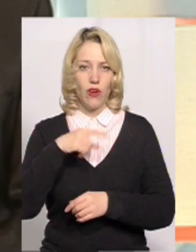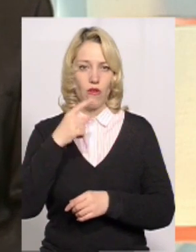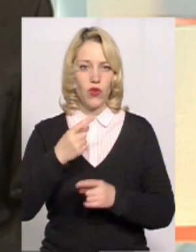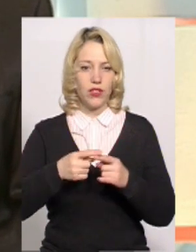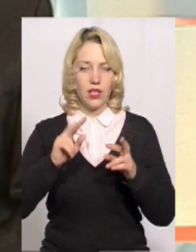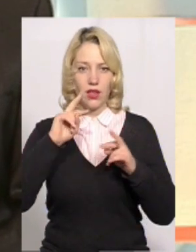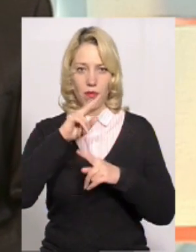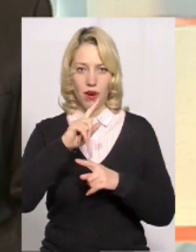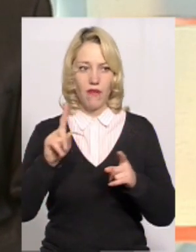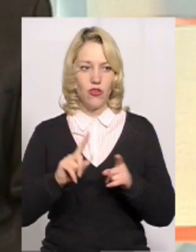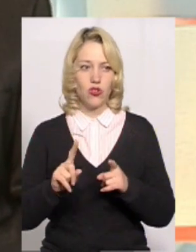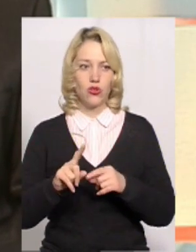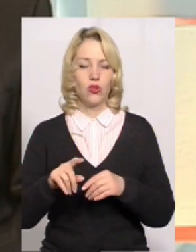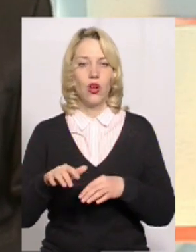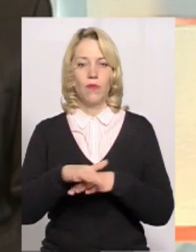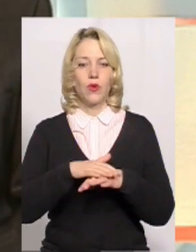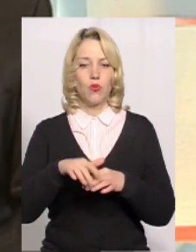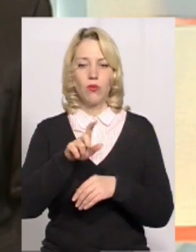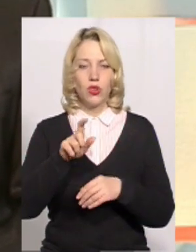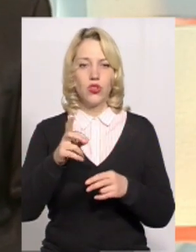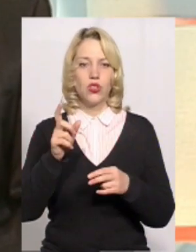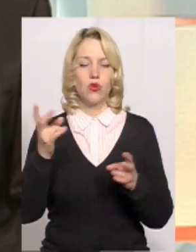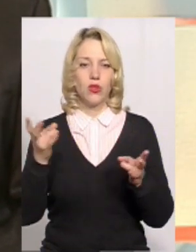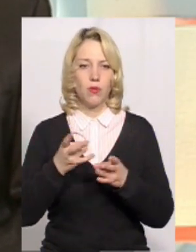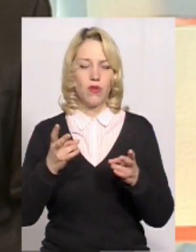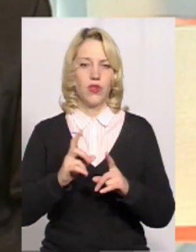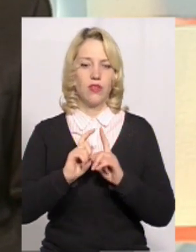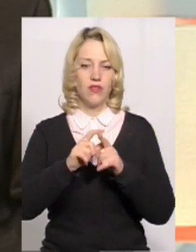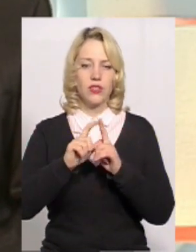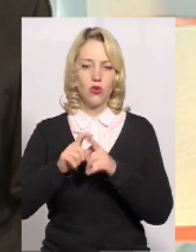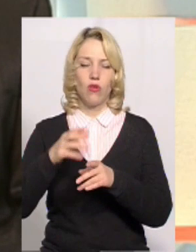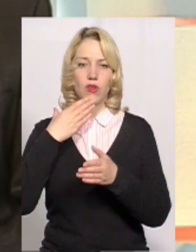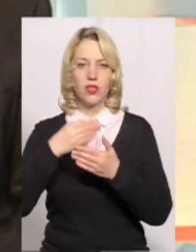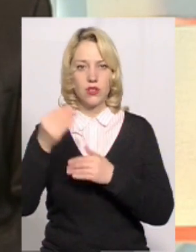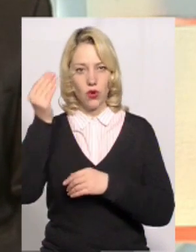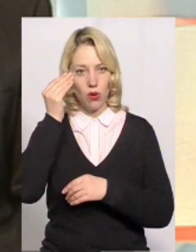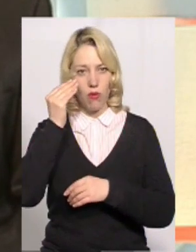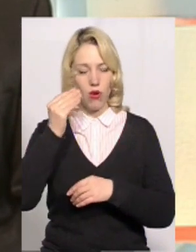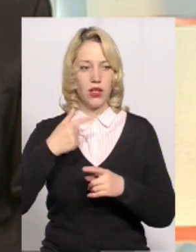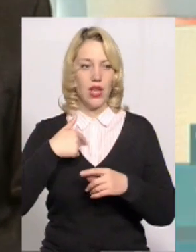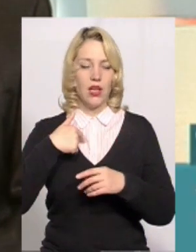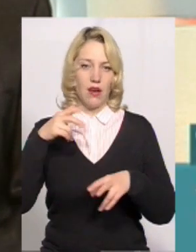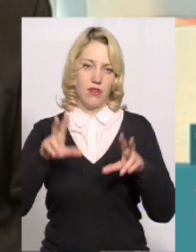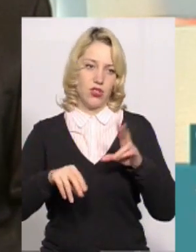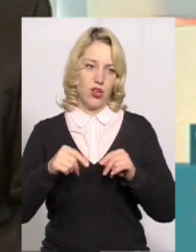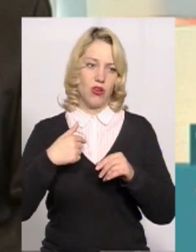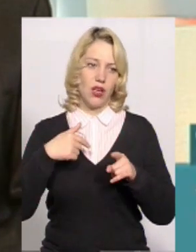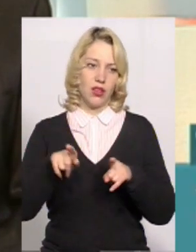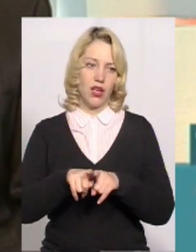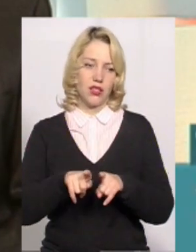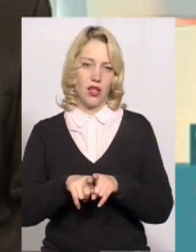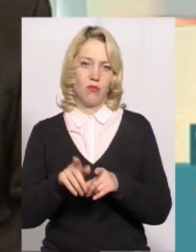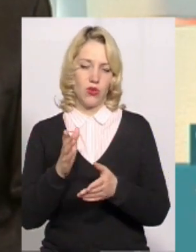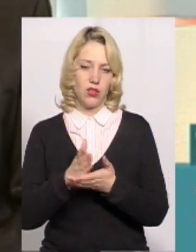що це неправильно, що публічні люди мають висловлювати свої погляди. Я ж рахую, що я є такою ж